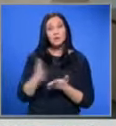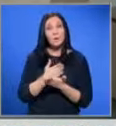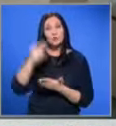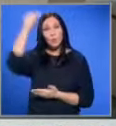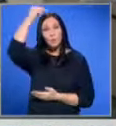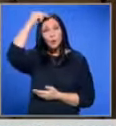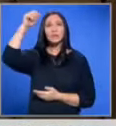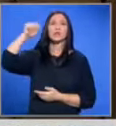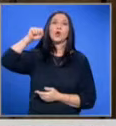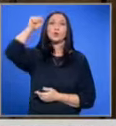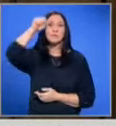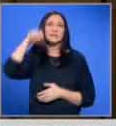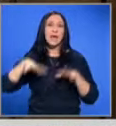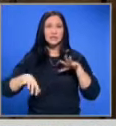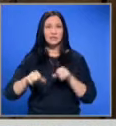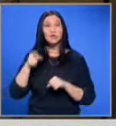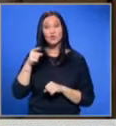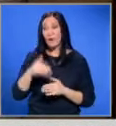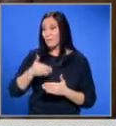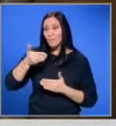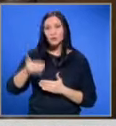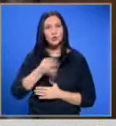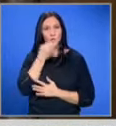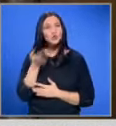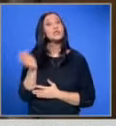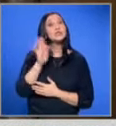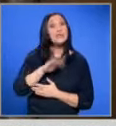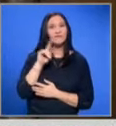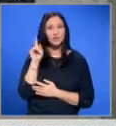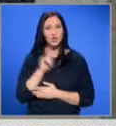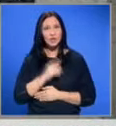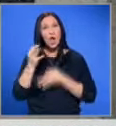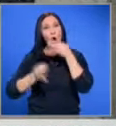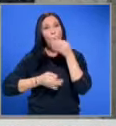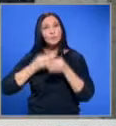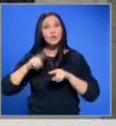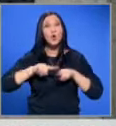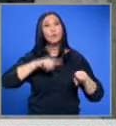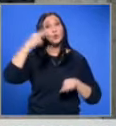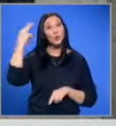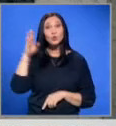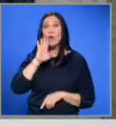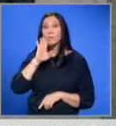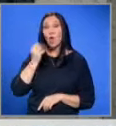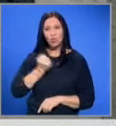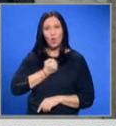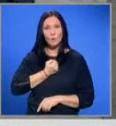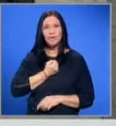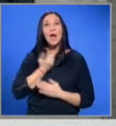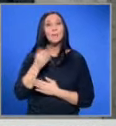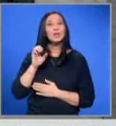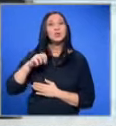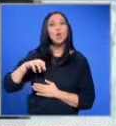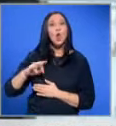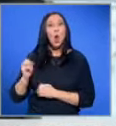българските и узбекистанските власти. Това предстои да се случи през следващите дни, обяснили от прокуратурата на бащата на убития пред